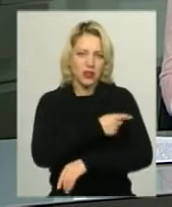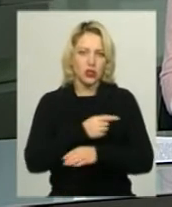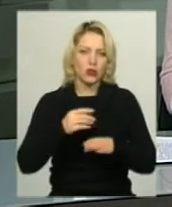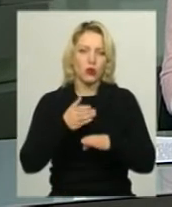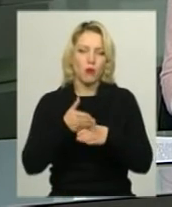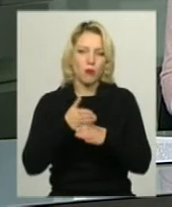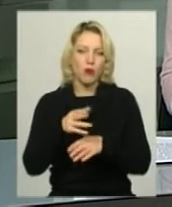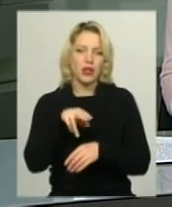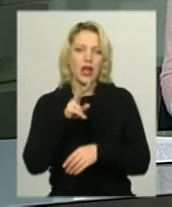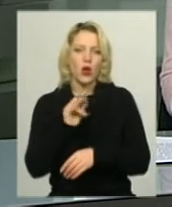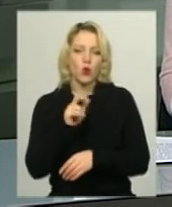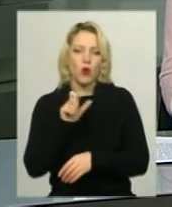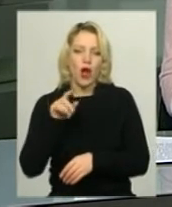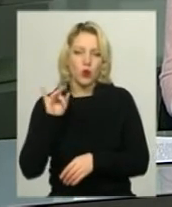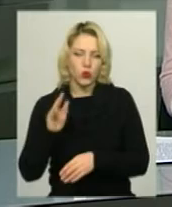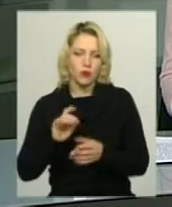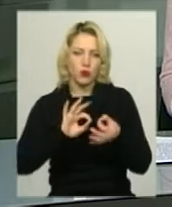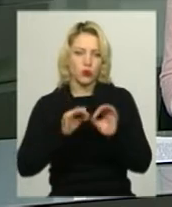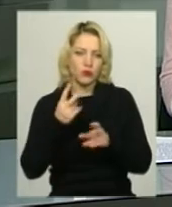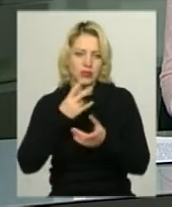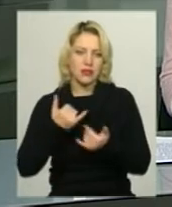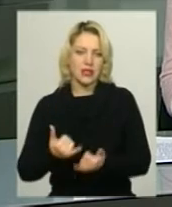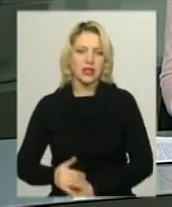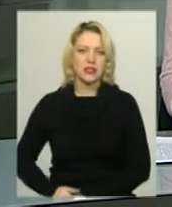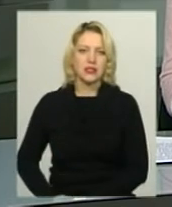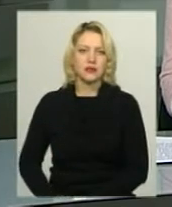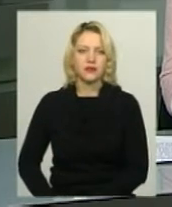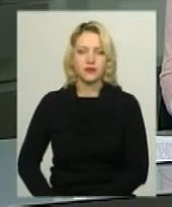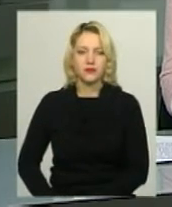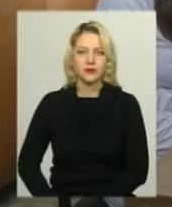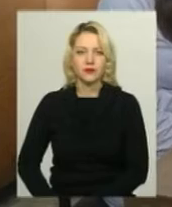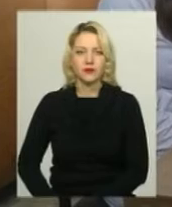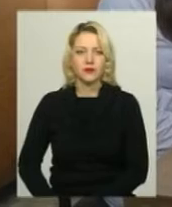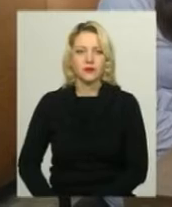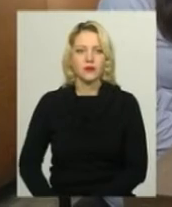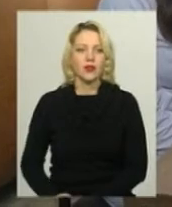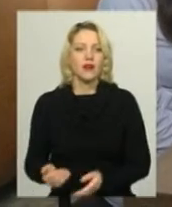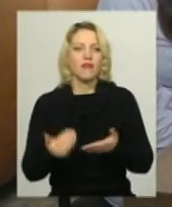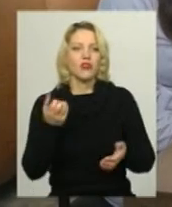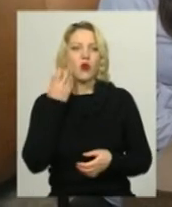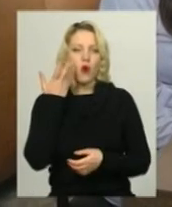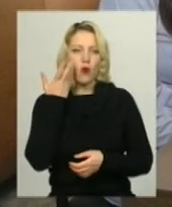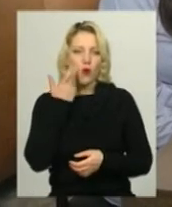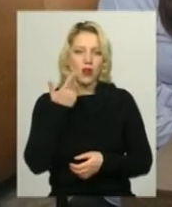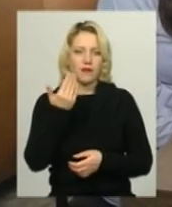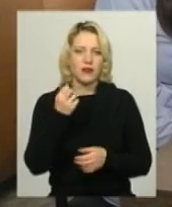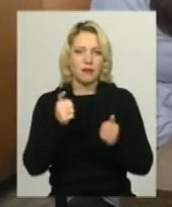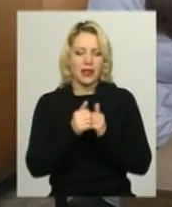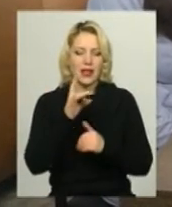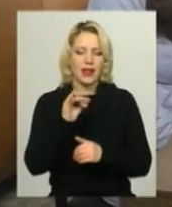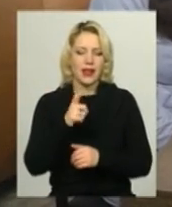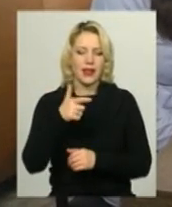допомоги Наталія Кухарук. Подробиці у сюжеті Вікторії Бондар. Ви підходите біля реєстратури,